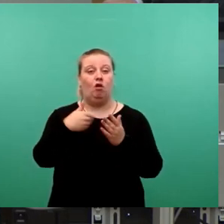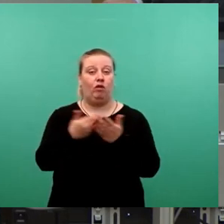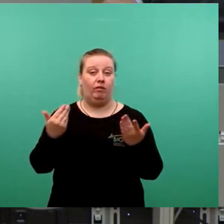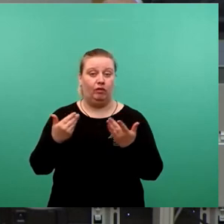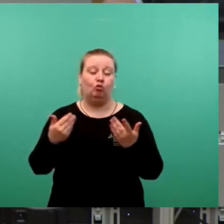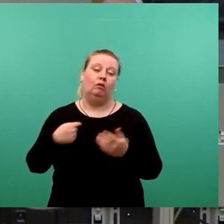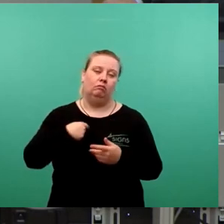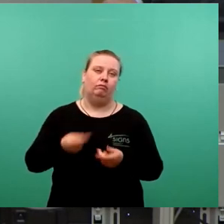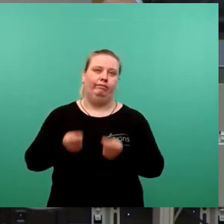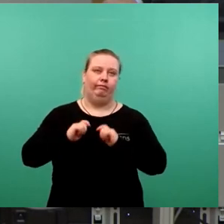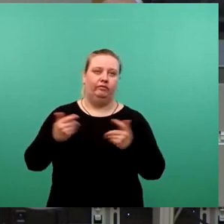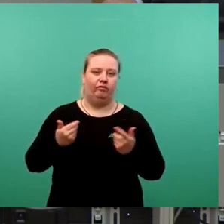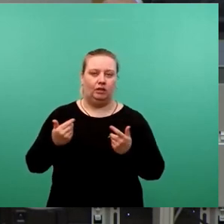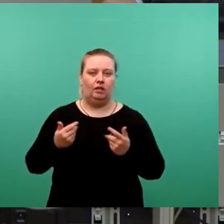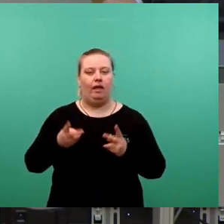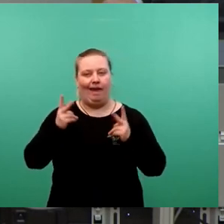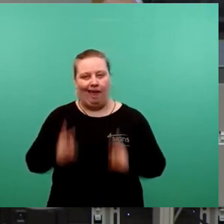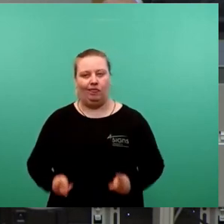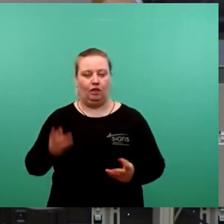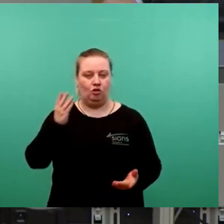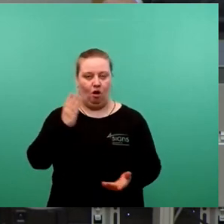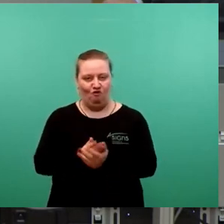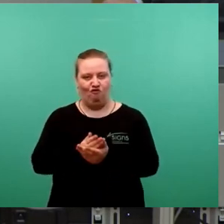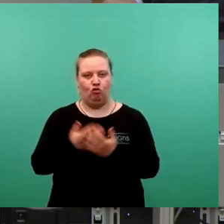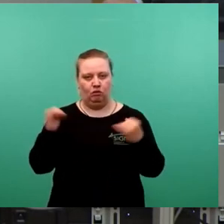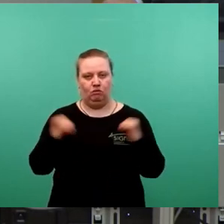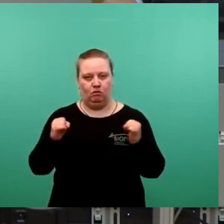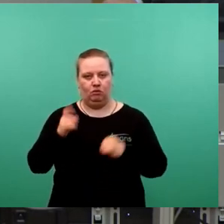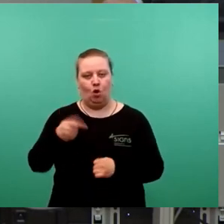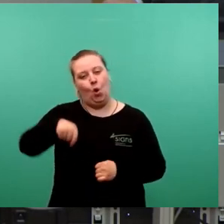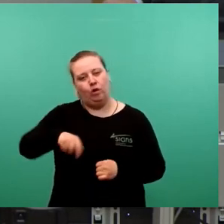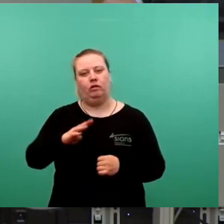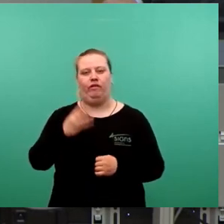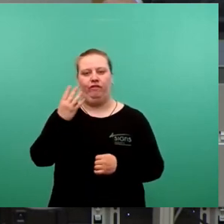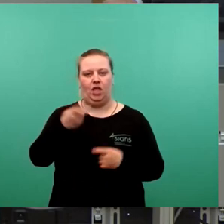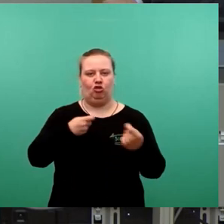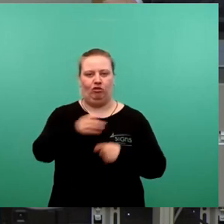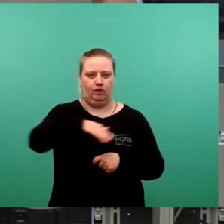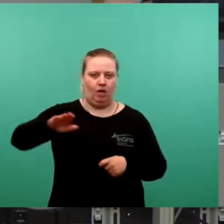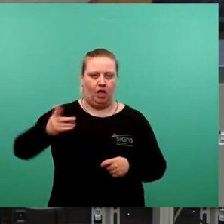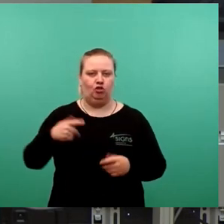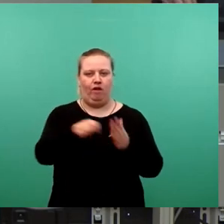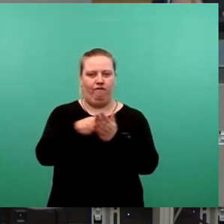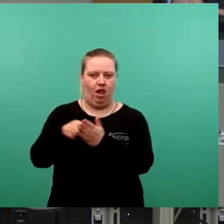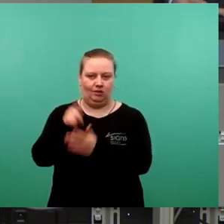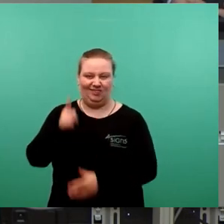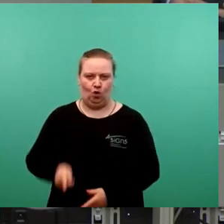an uns als Stadtrat, dem Gezerre endlich ein Ende zu bereiten und heute die vier Geschäftsbereiche neu zu